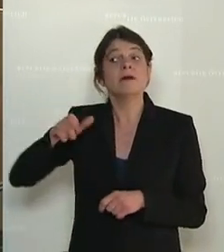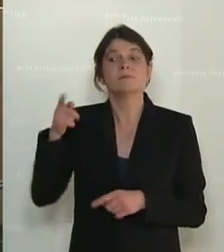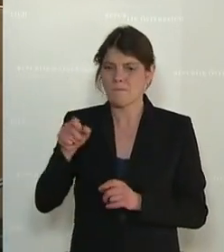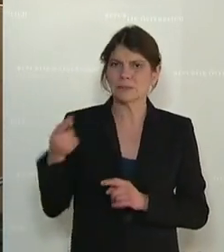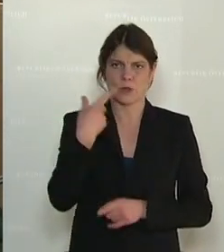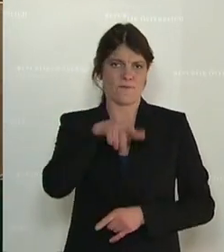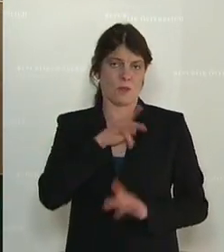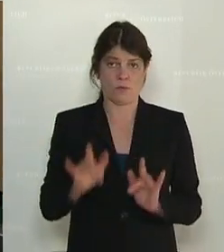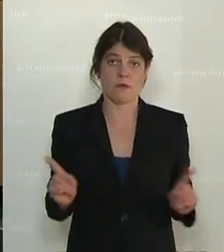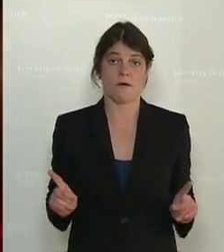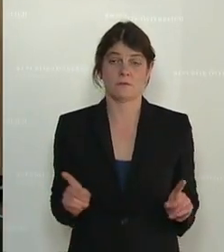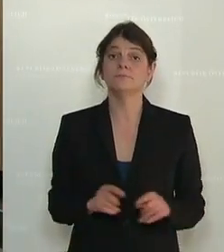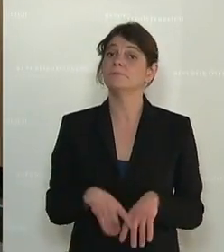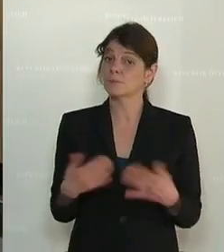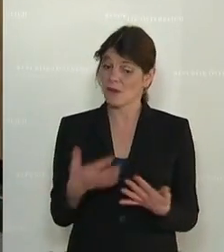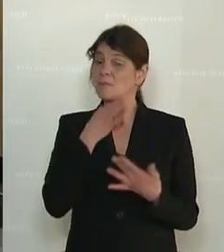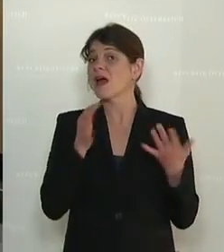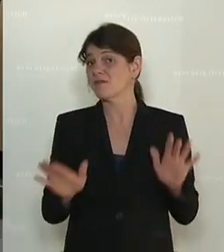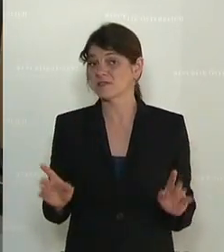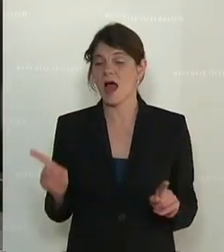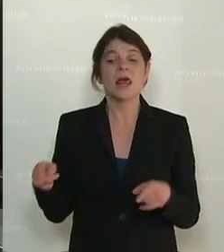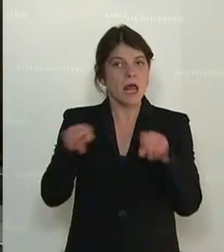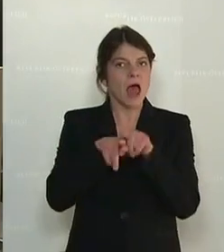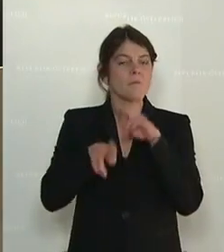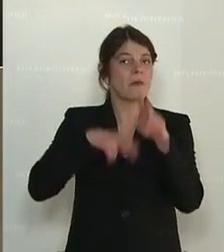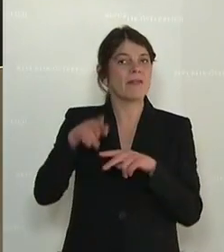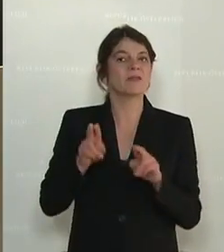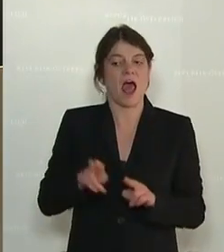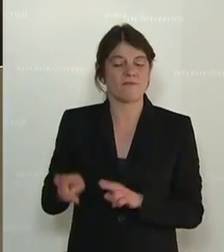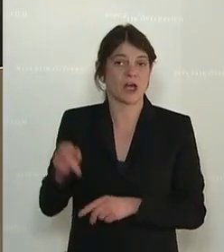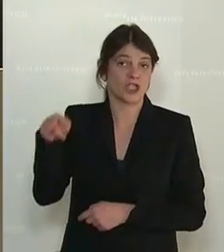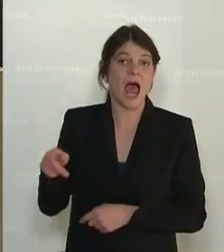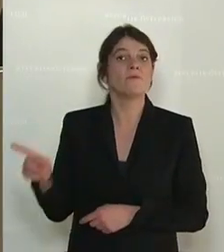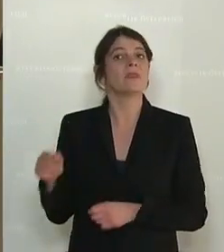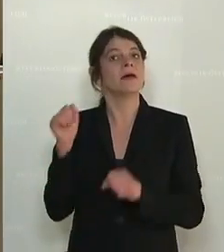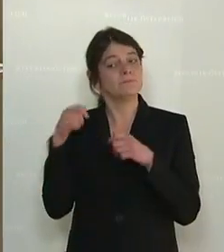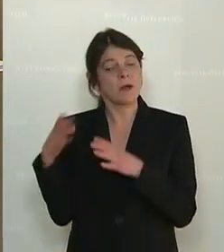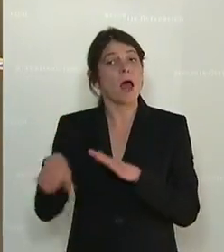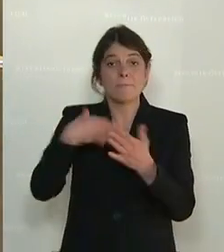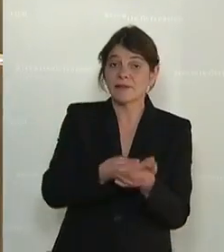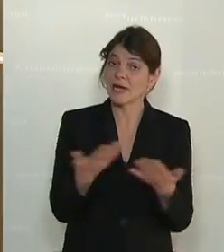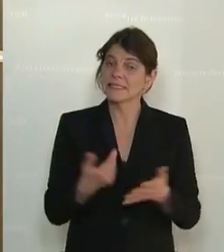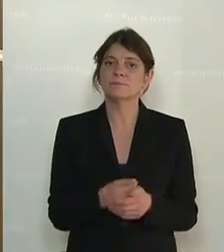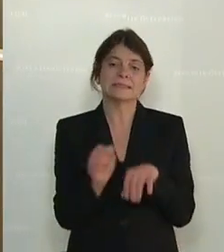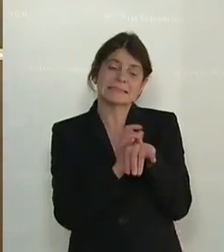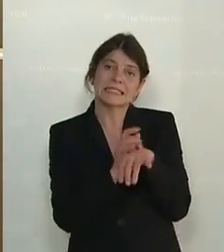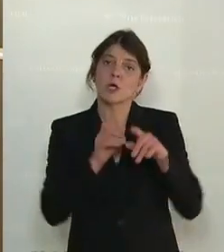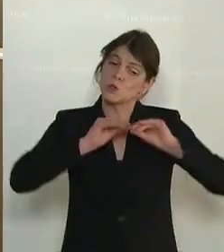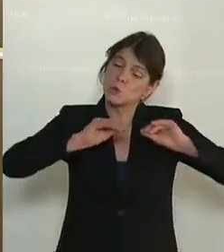Verantwortung. Und im Bedarfsfall bietet die Gleichbehandlungsanwaltschaft auch Sensibilisierungs und